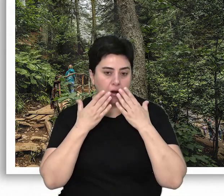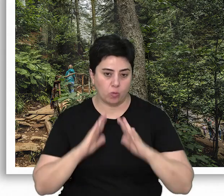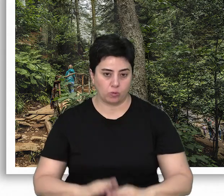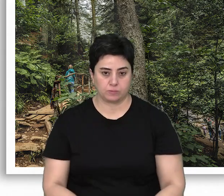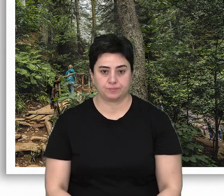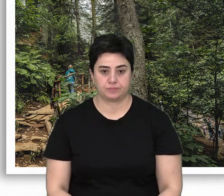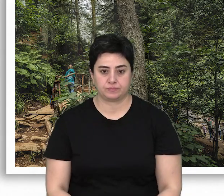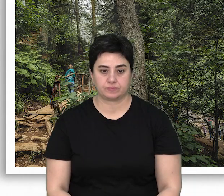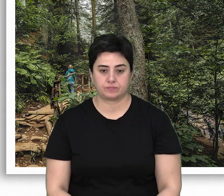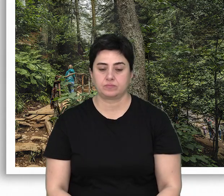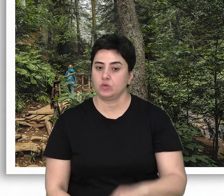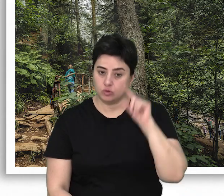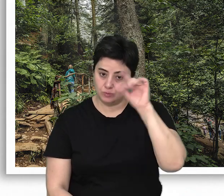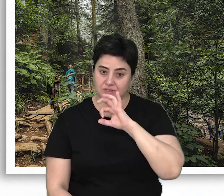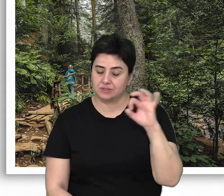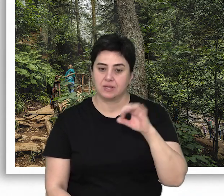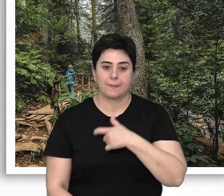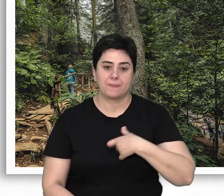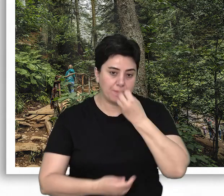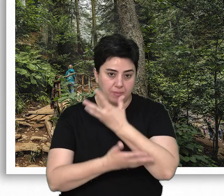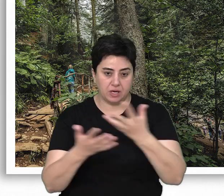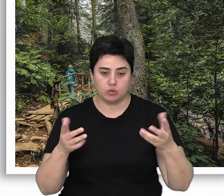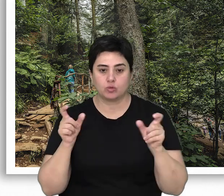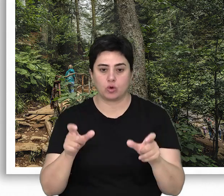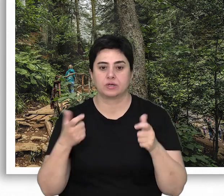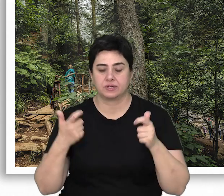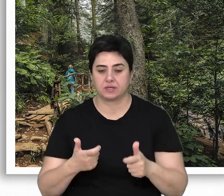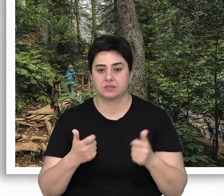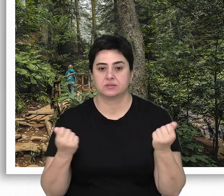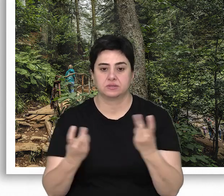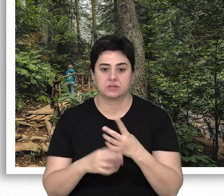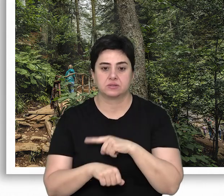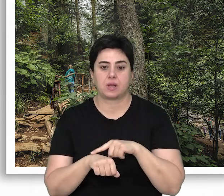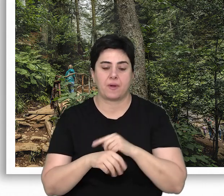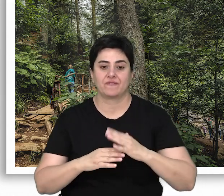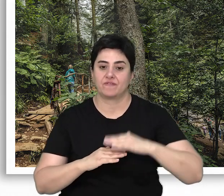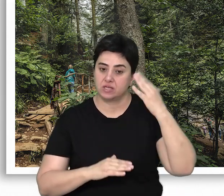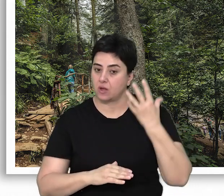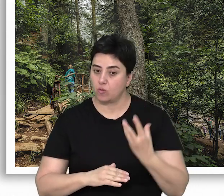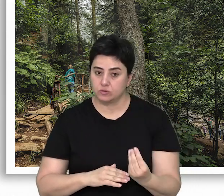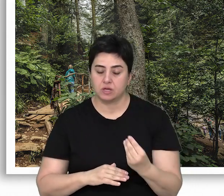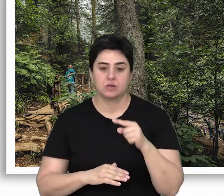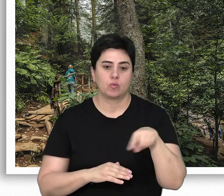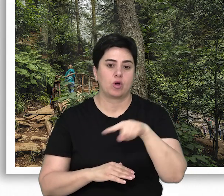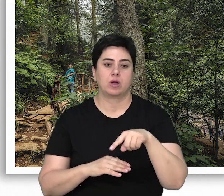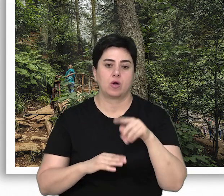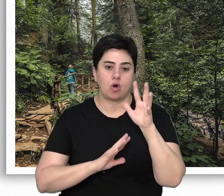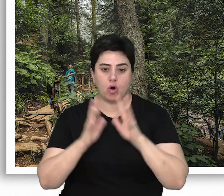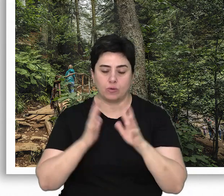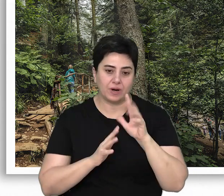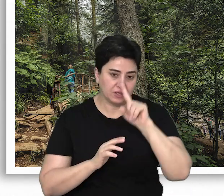maliyeti yoktur. Şüphesiz milli park ve benzeri korunan alanların sayısı zamanla arttırılsa bile, bu